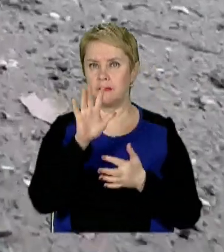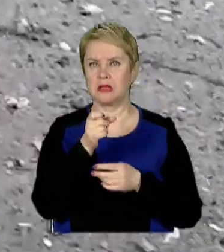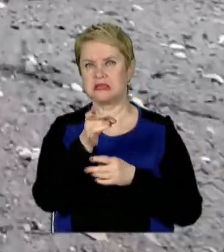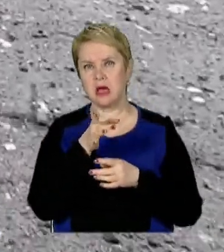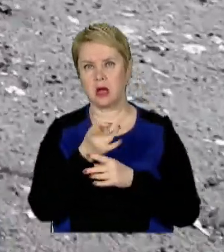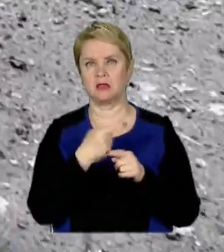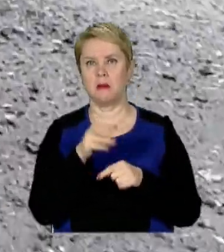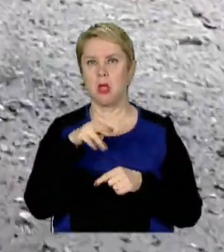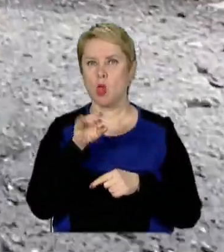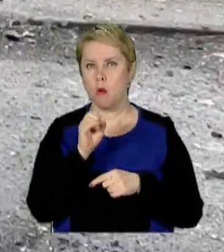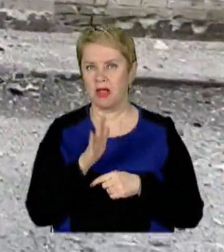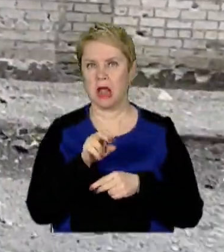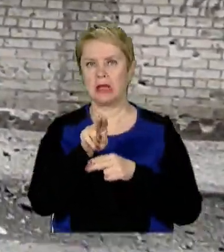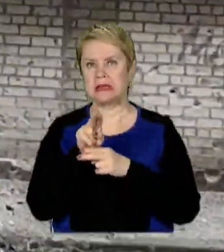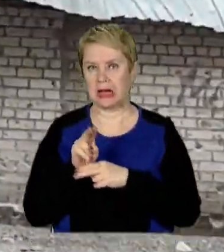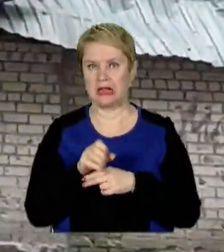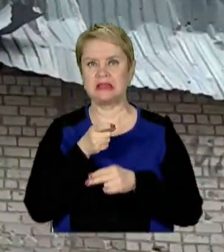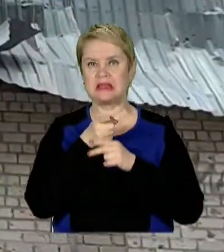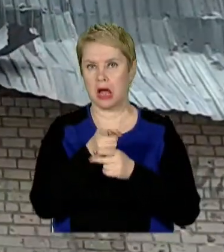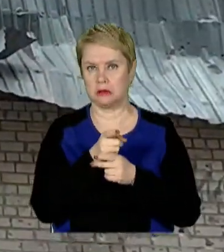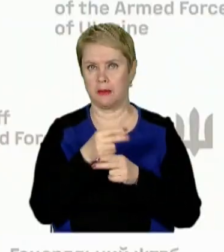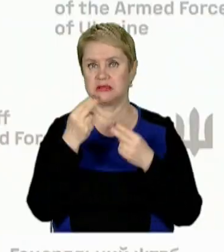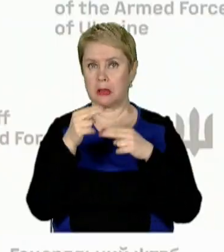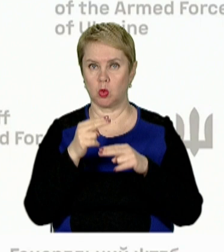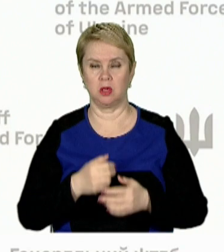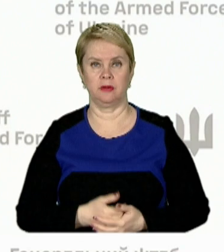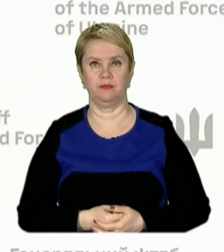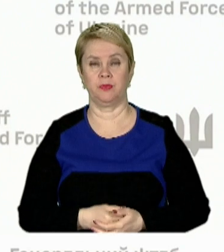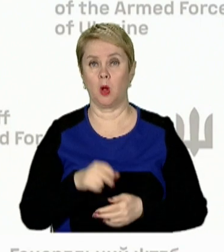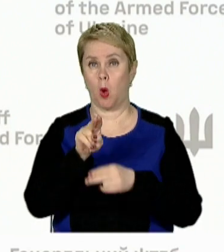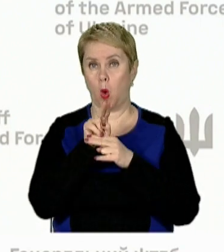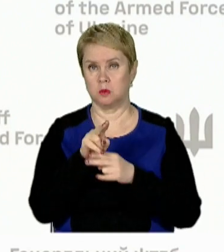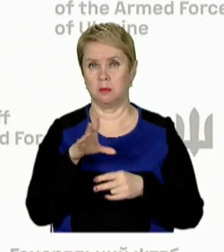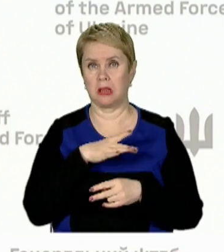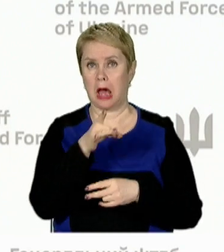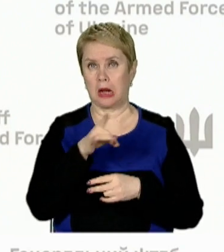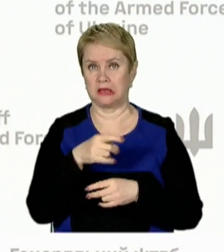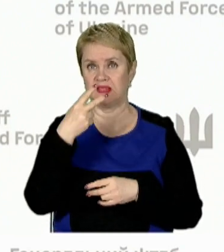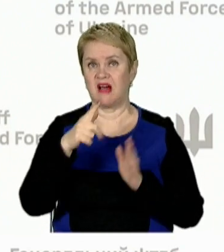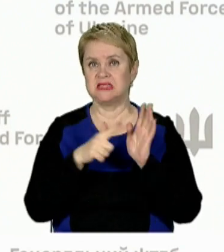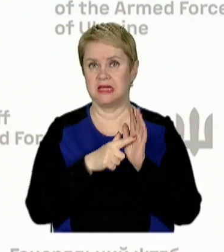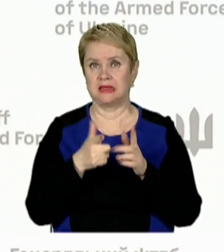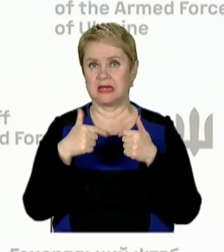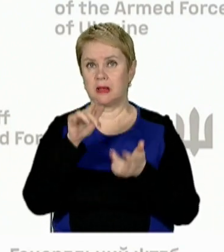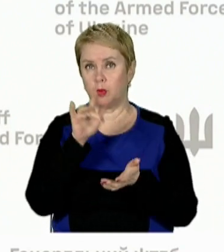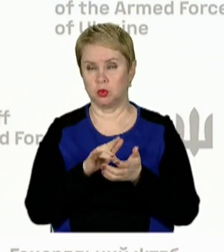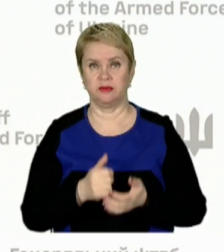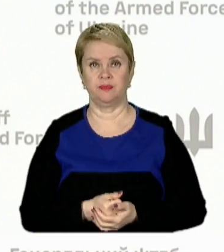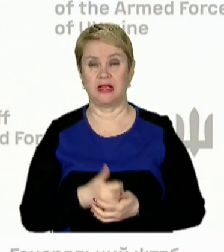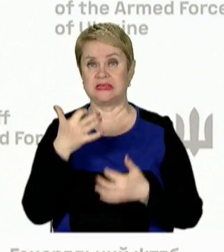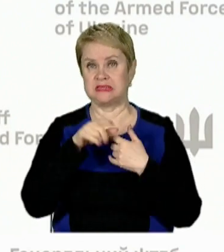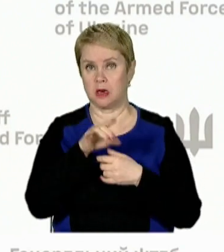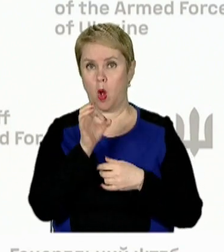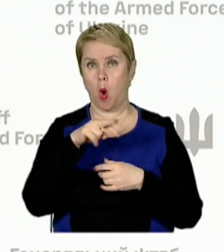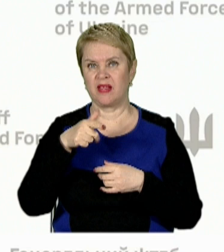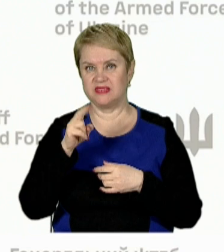снарядів з мінометів, артилерії, танків і безпилотників. Обстрілів зазнали райони 27 населених пунктів. Серед